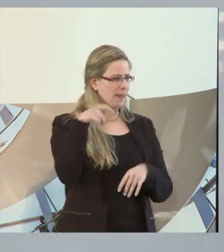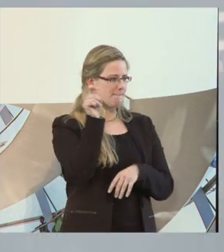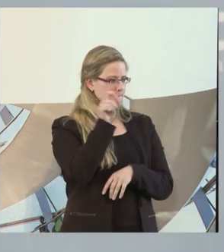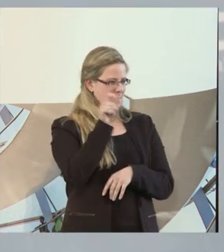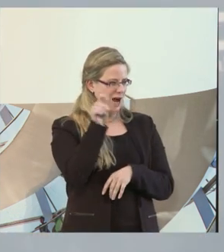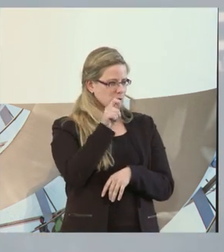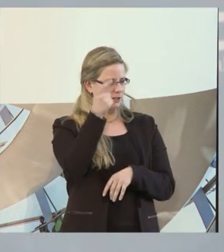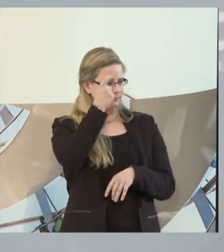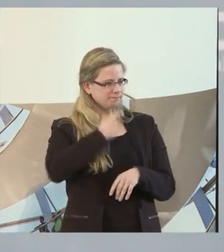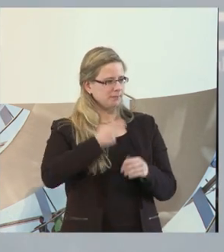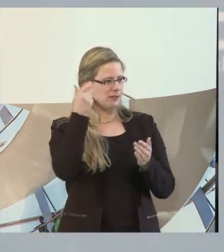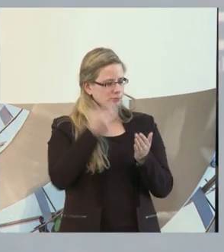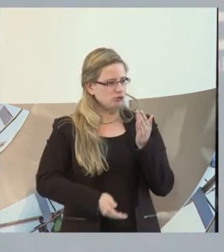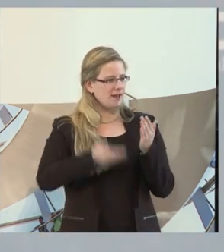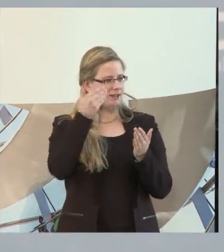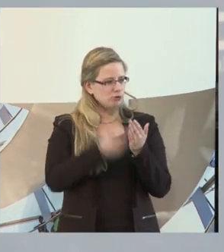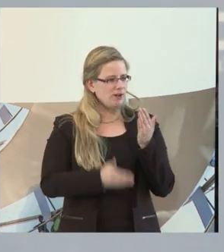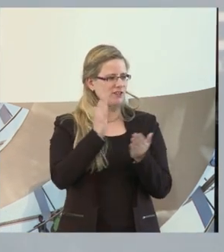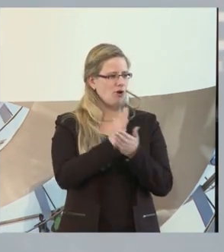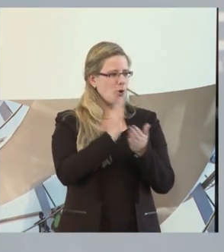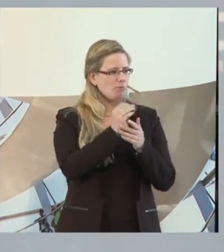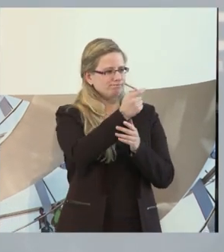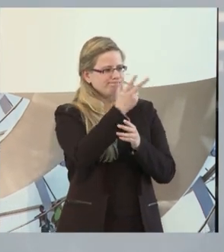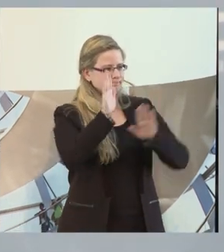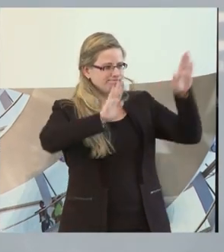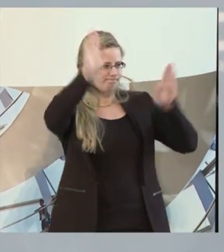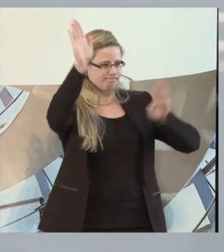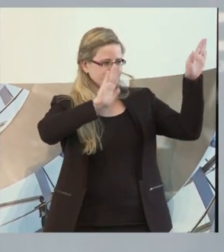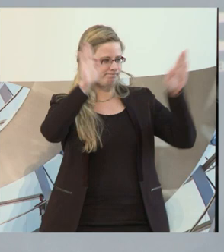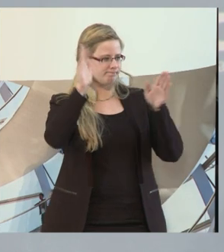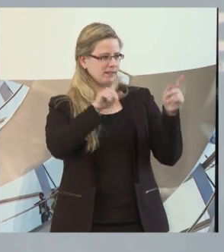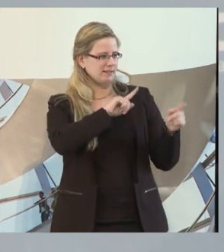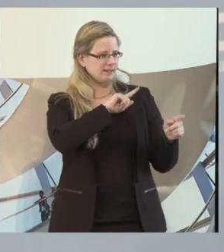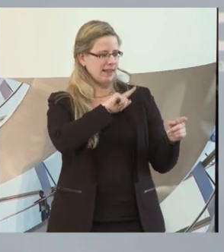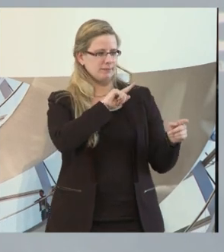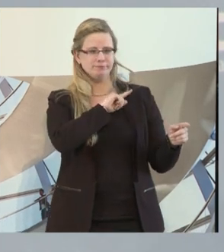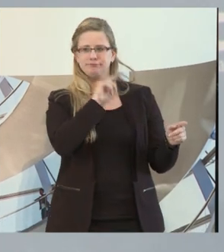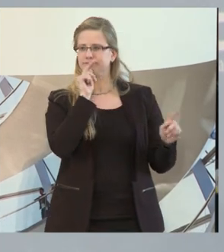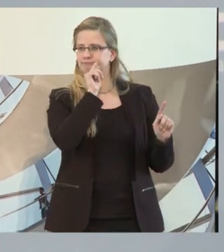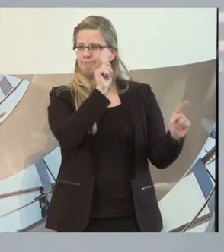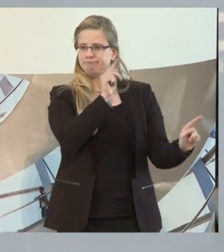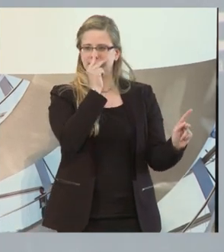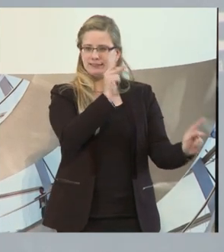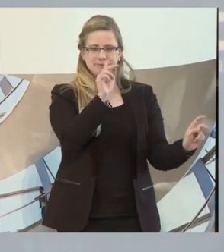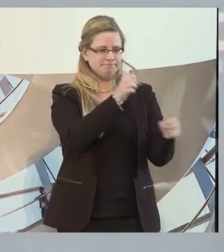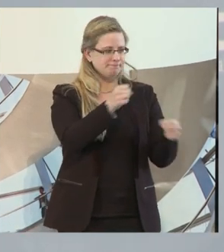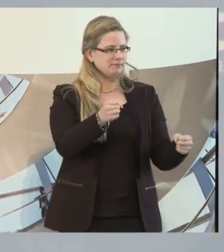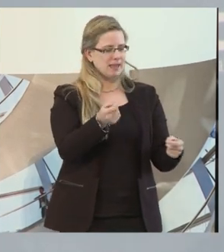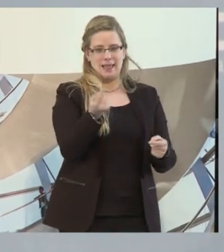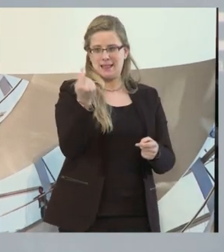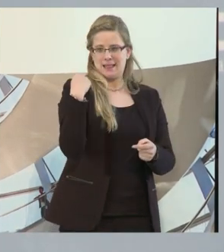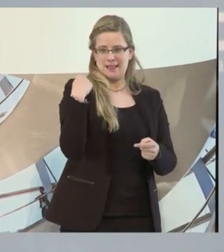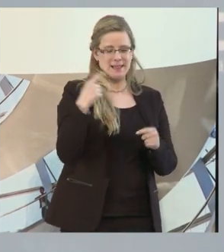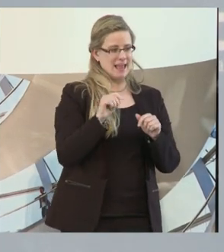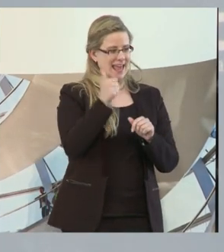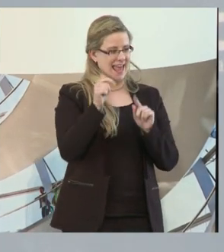gegeben, dass einige Wortmeldungen nicht gesehen wurden. Ich werde darauf achten und wenn Sie aus der ersten Runde noch ein Anliegen haben,